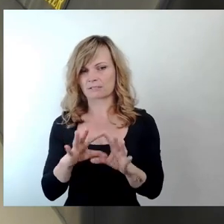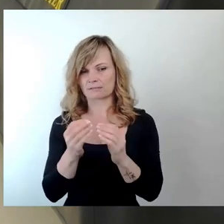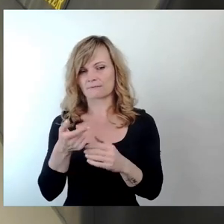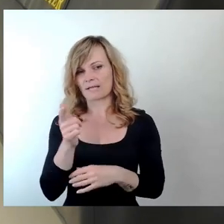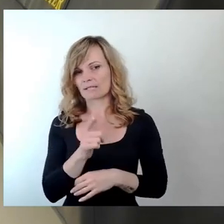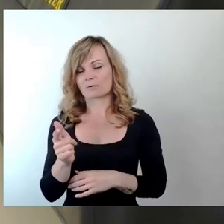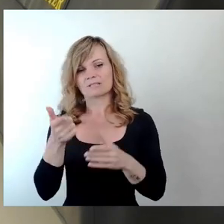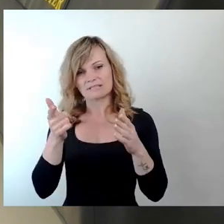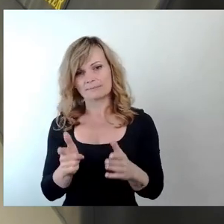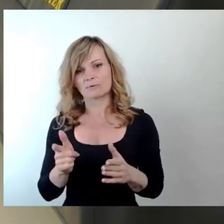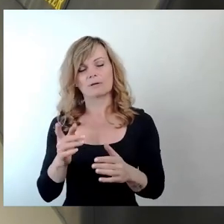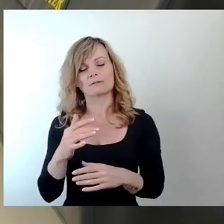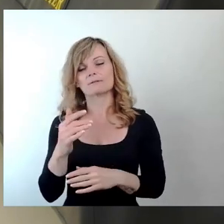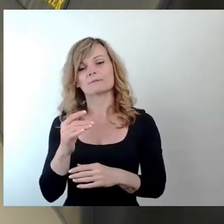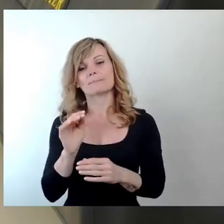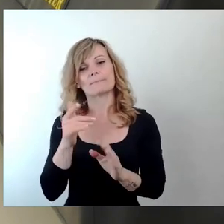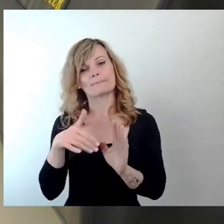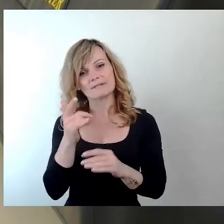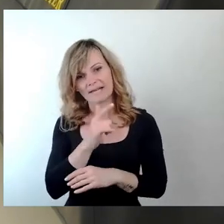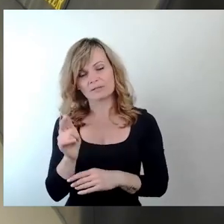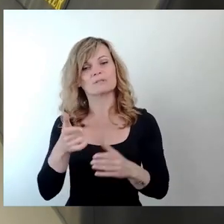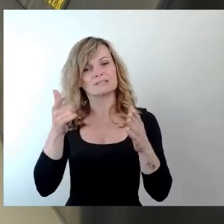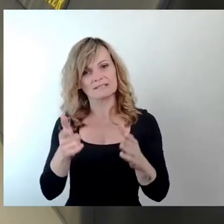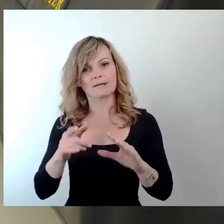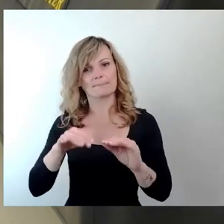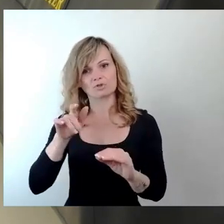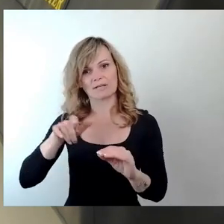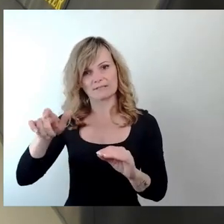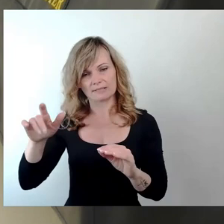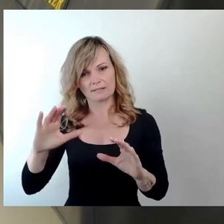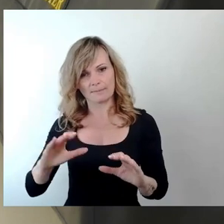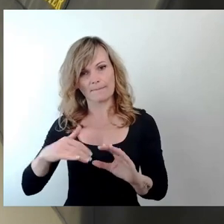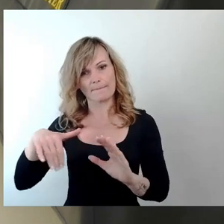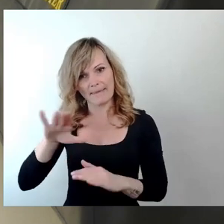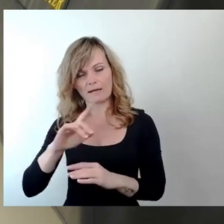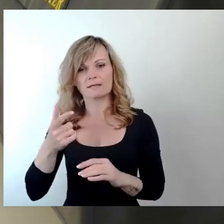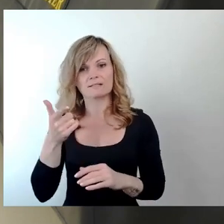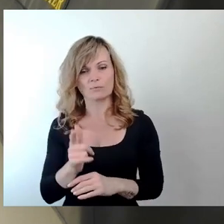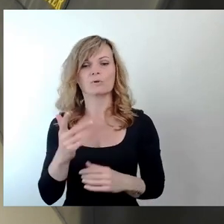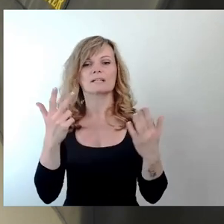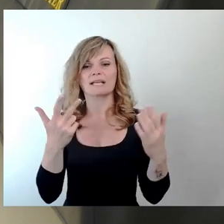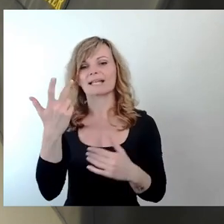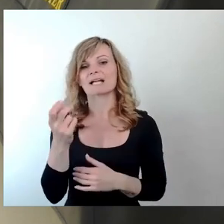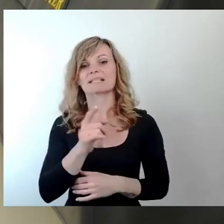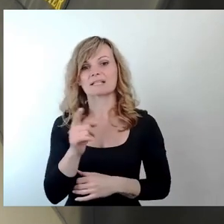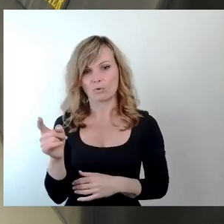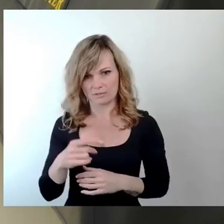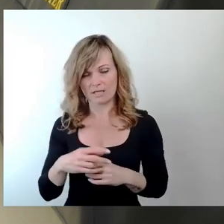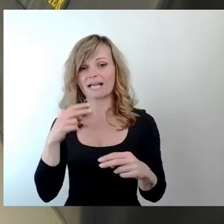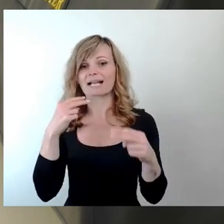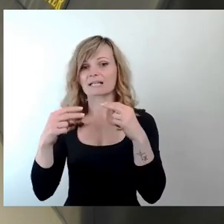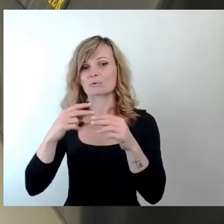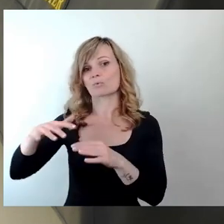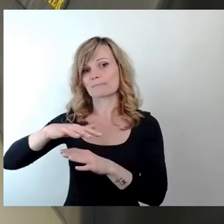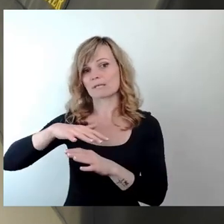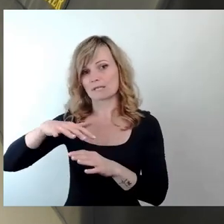jetzt auf 283.000. In der Gastronomie allein hat es den letzten